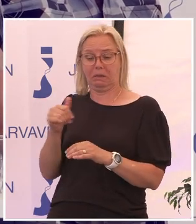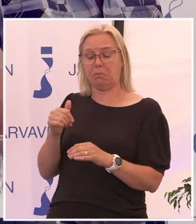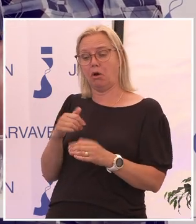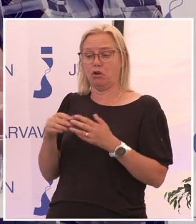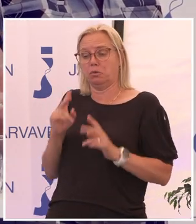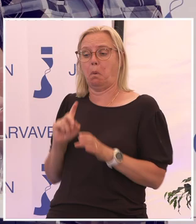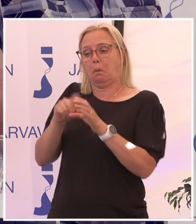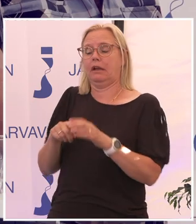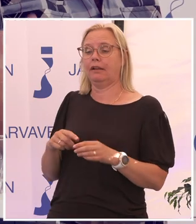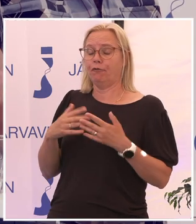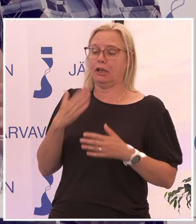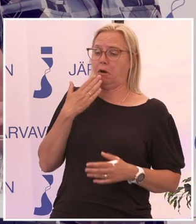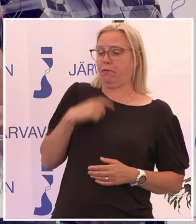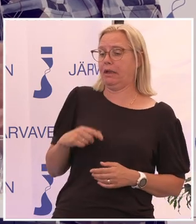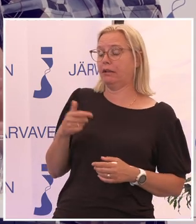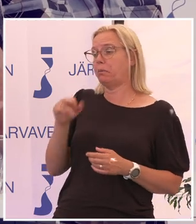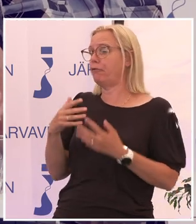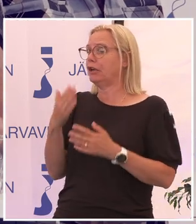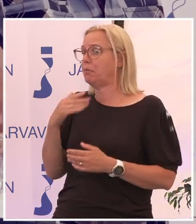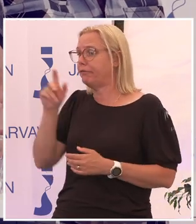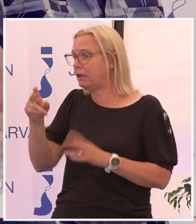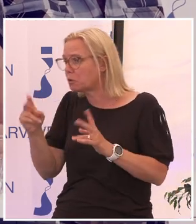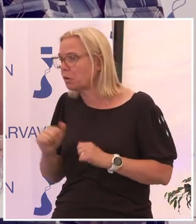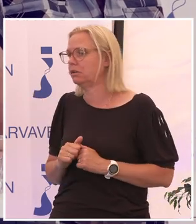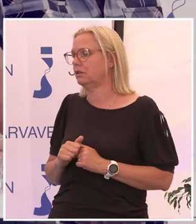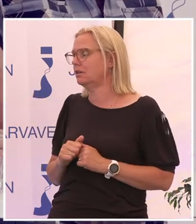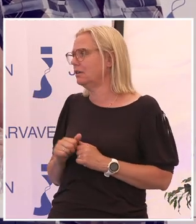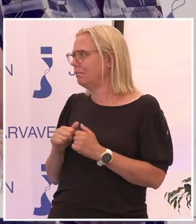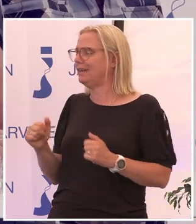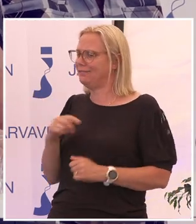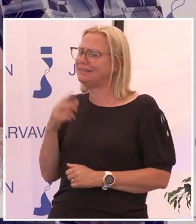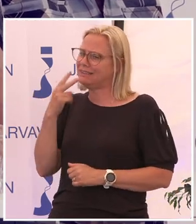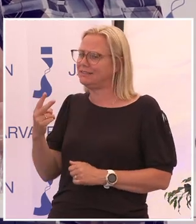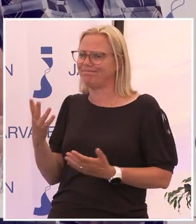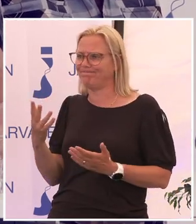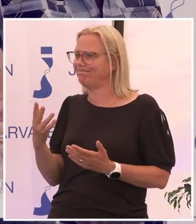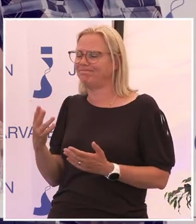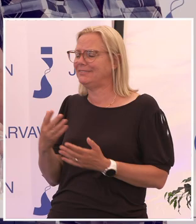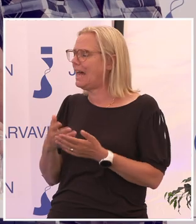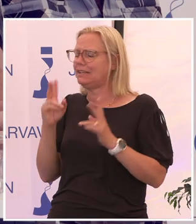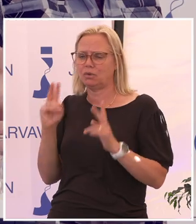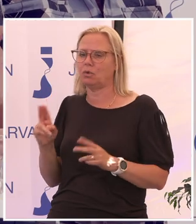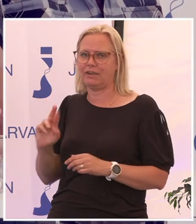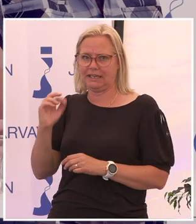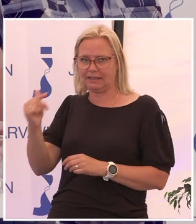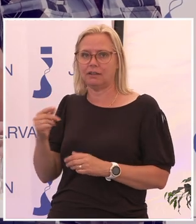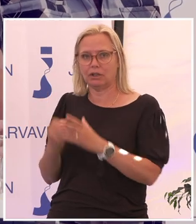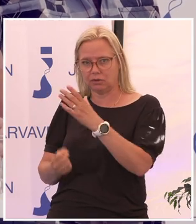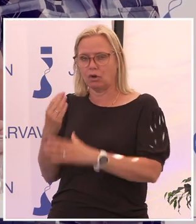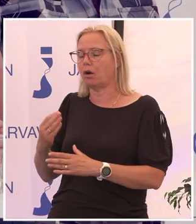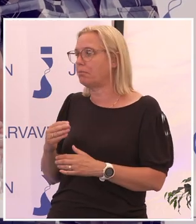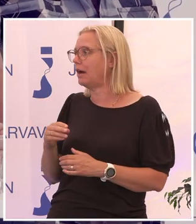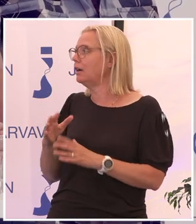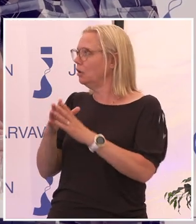göra. Det funkar ju för mig, så det borde funka för dig. där ser vi ju att så är det ju inte och att det skapar väldigt